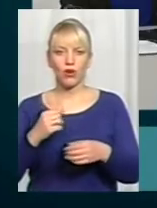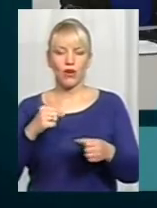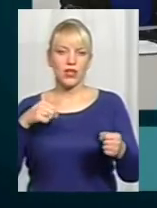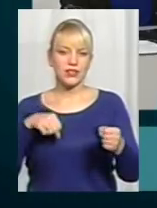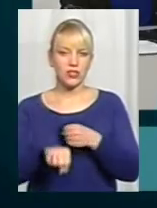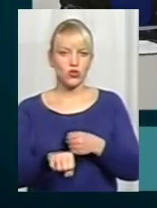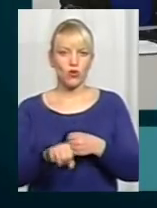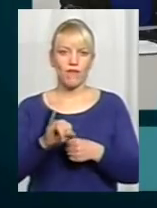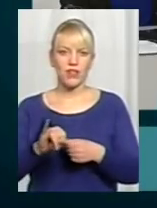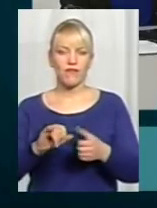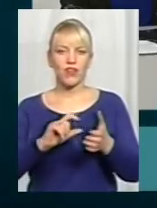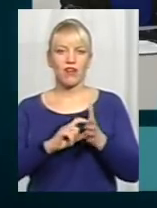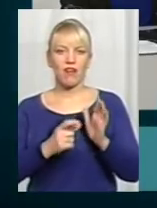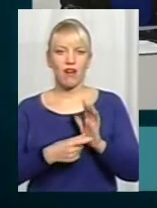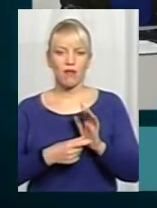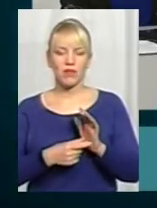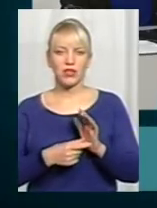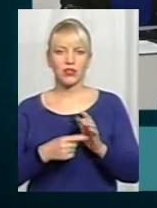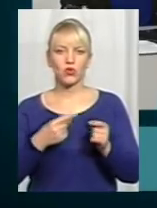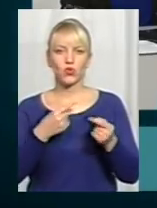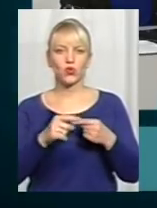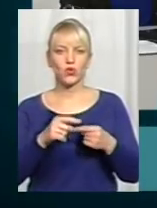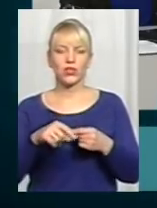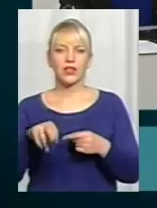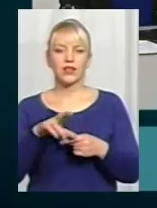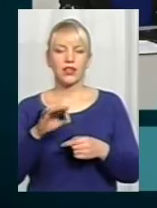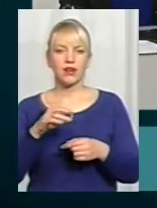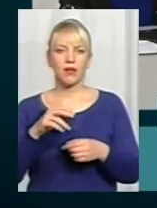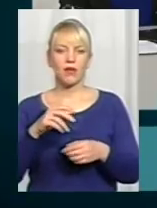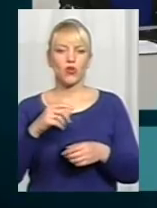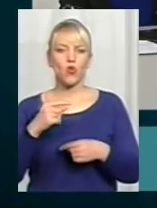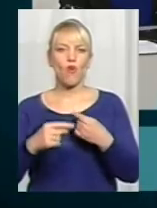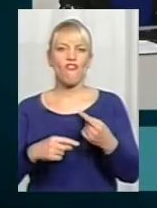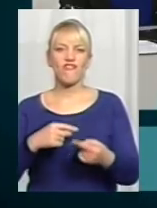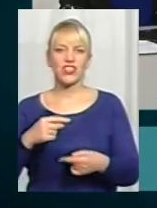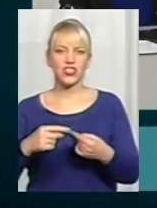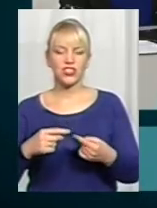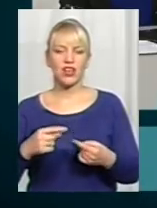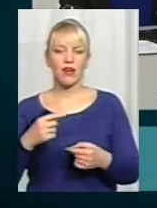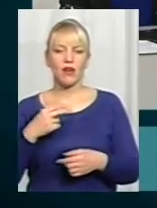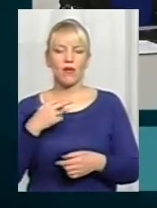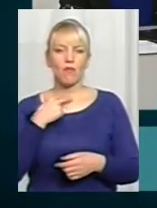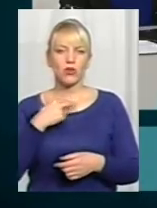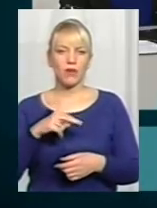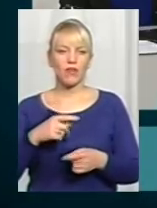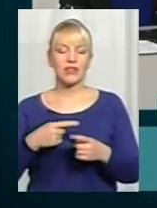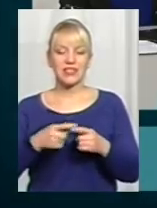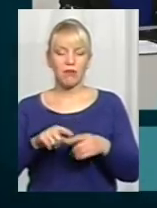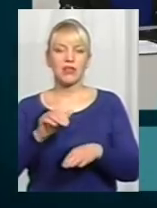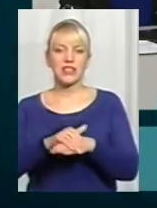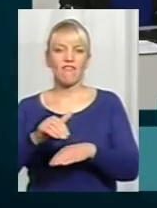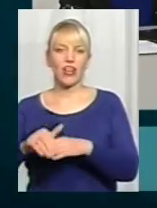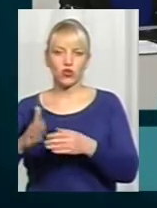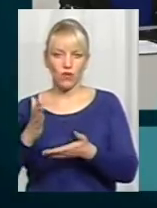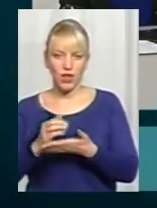камери для утримання засуджені до довічного позбавлення волі. Ми це зафіксували. Але, принаймні, те, що можна говорити